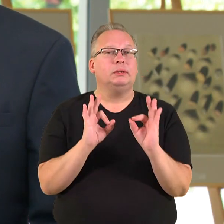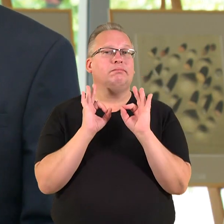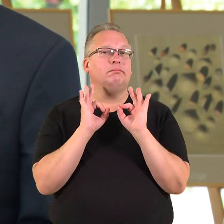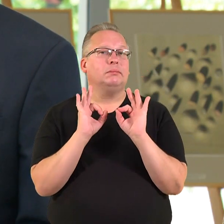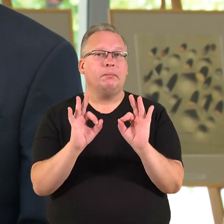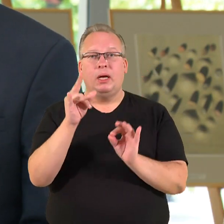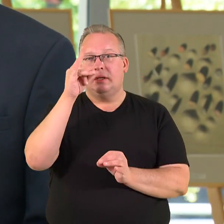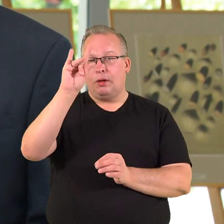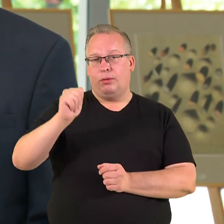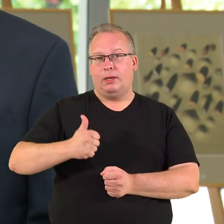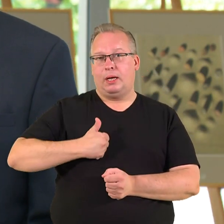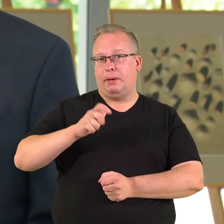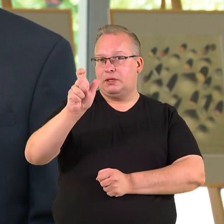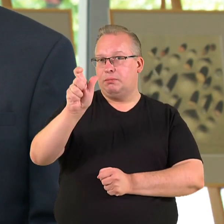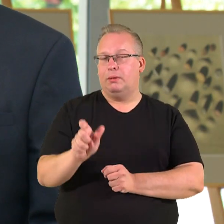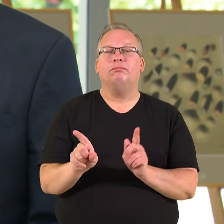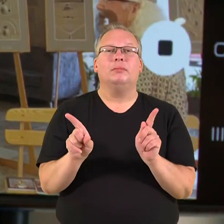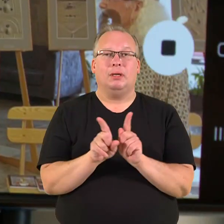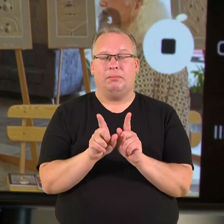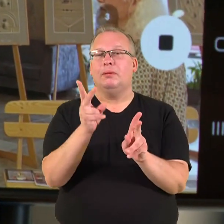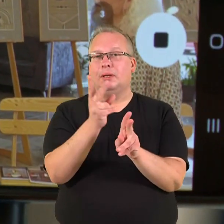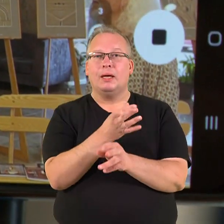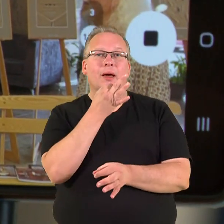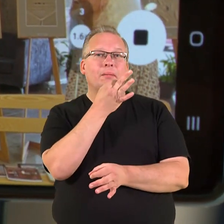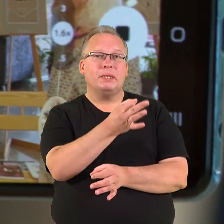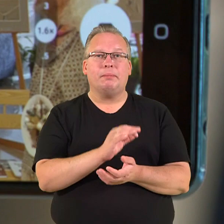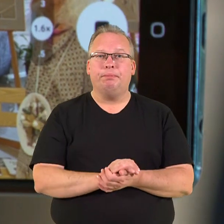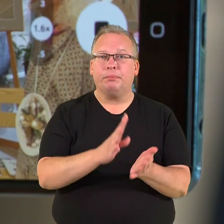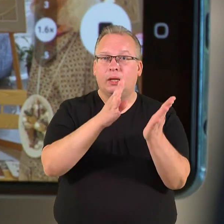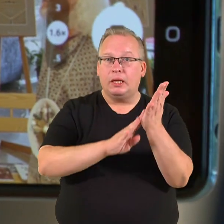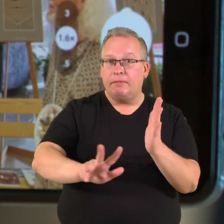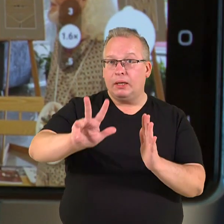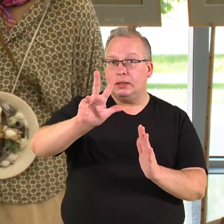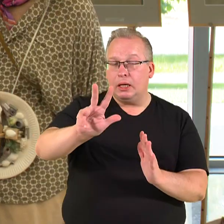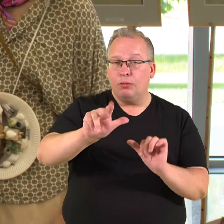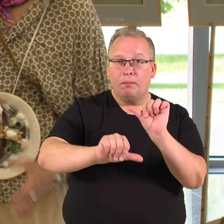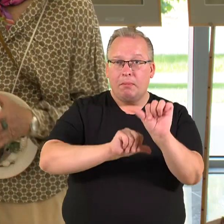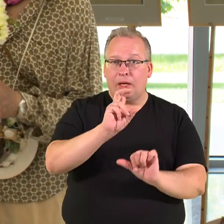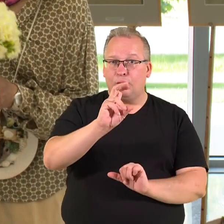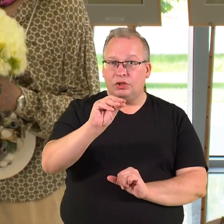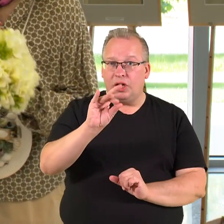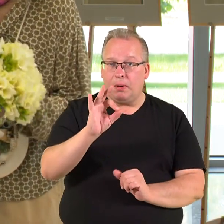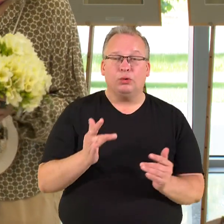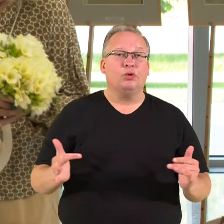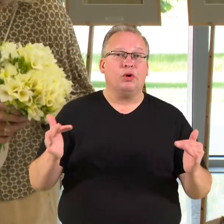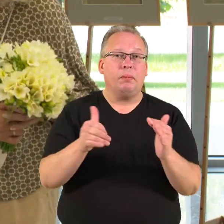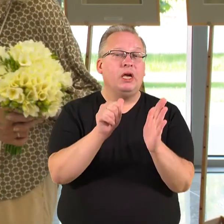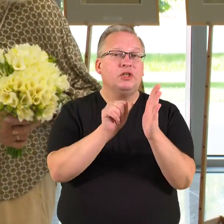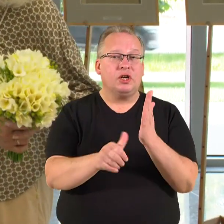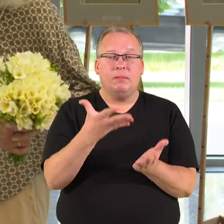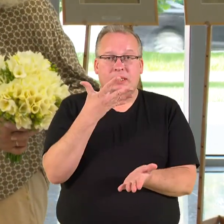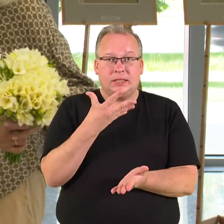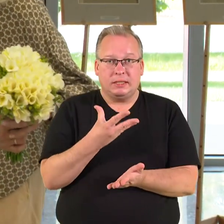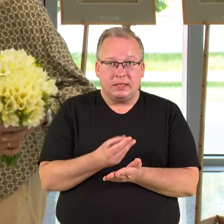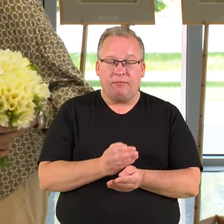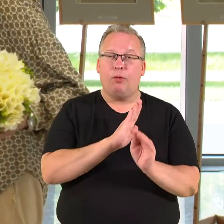Tauragės garbės pilietis reikia taip pat paminėti, manau. 93-jų Alpansas Čepauskas surengė per 60 meninių parodų